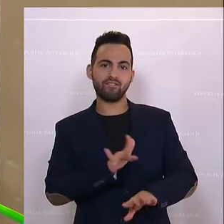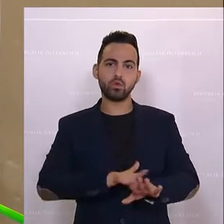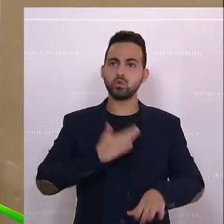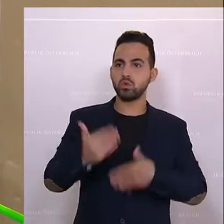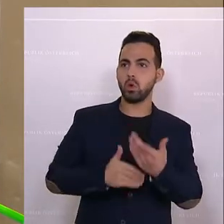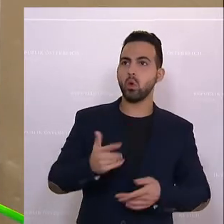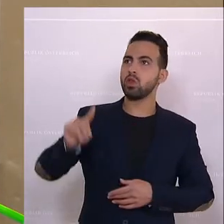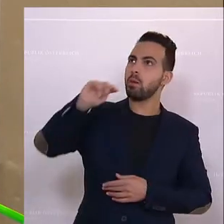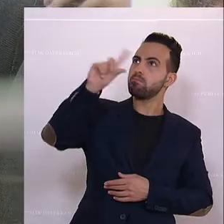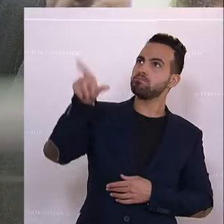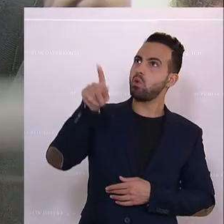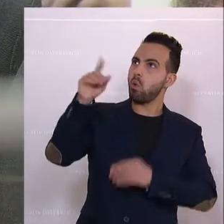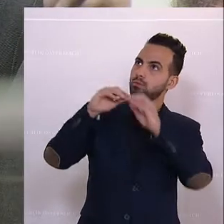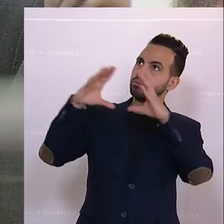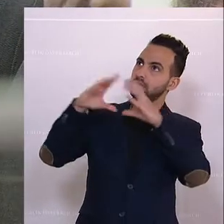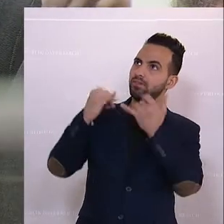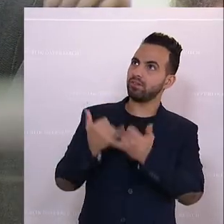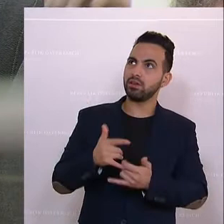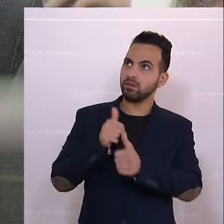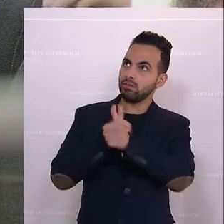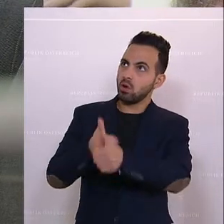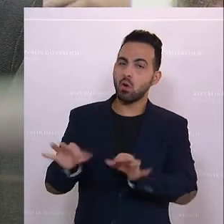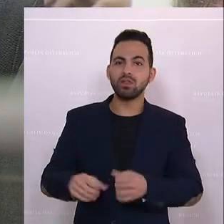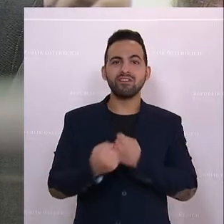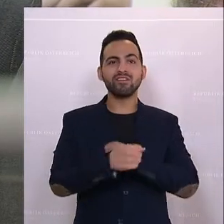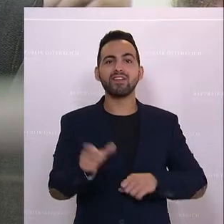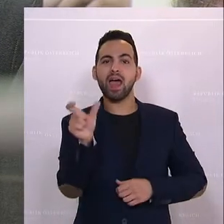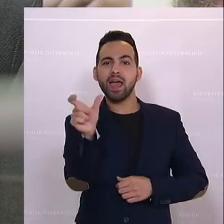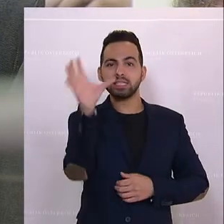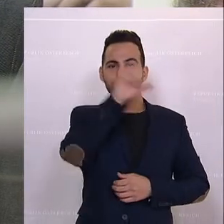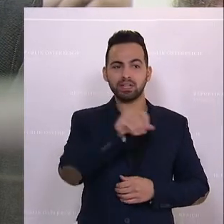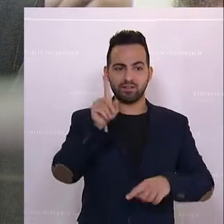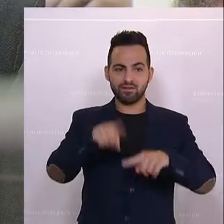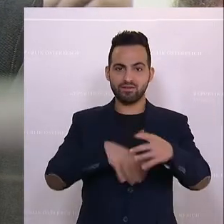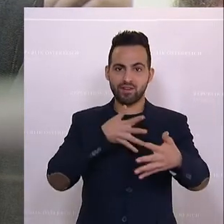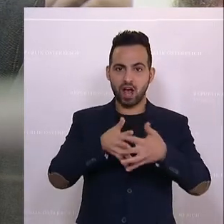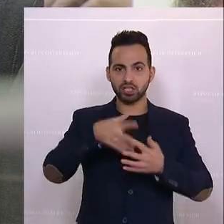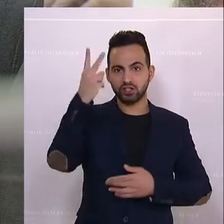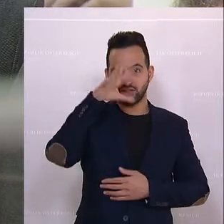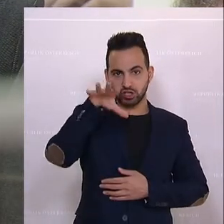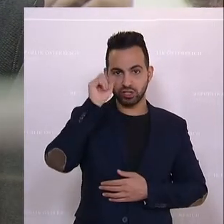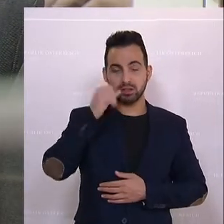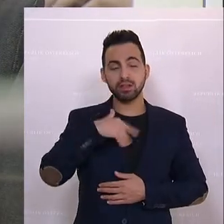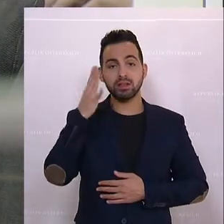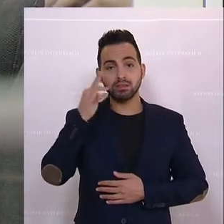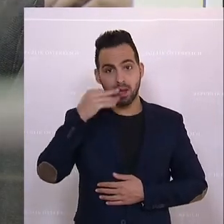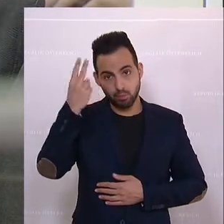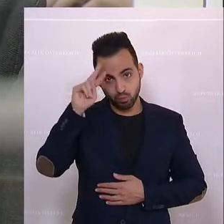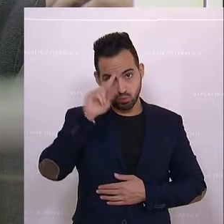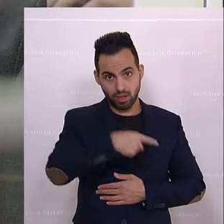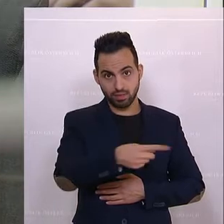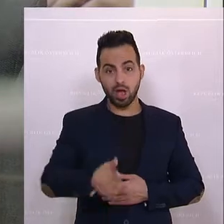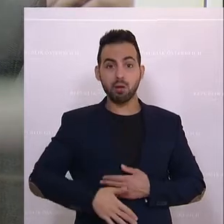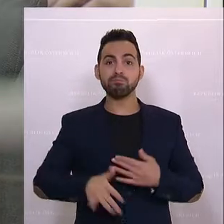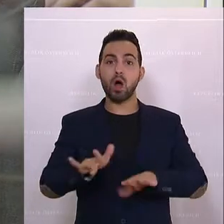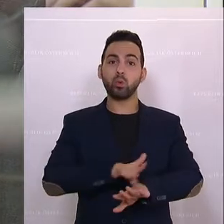nach dem Mondstand oder den Freiheitsbegriff falsch versteht und interpretiert. Ich sage Ihnen, sehr geehrte Damen und Herren, mit einem Bauchgefühl